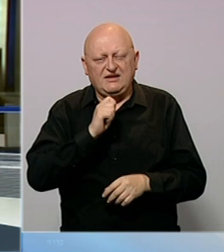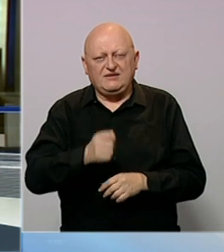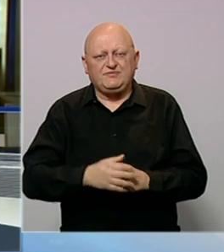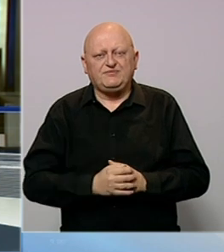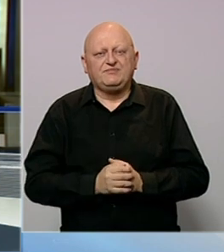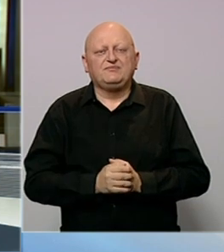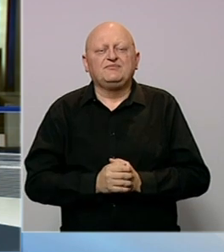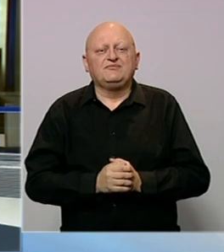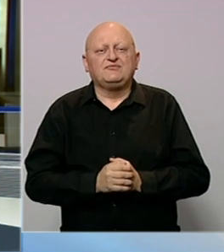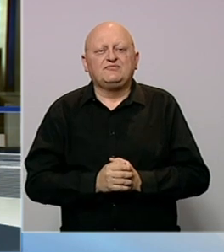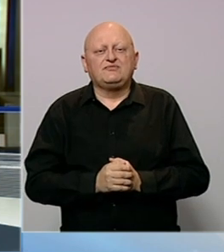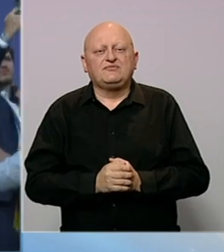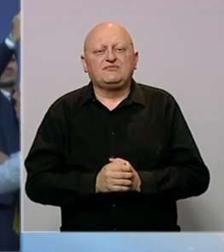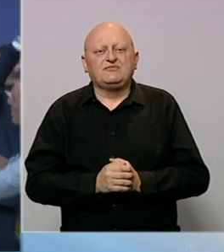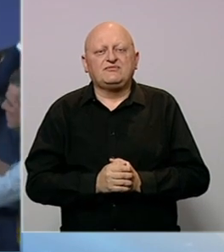ankete.